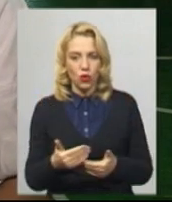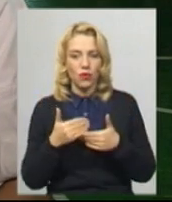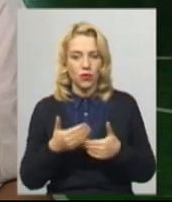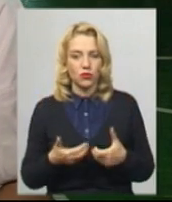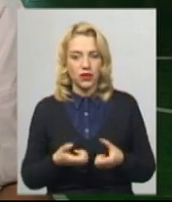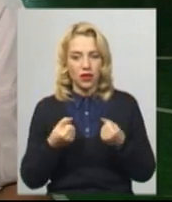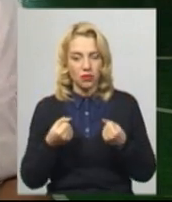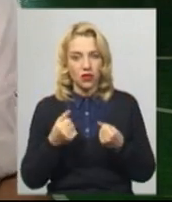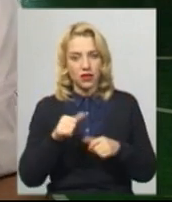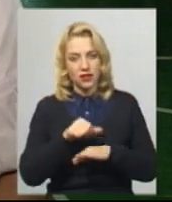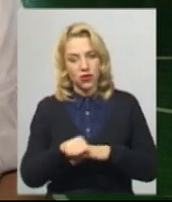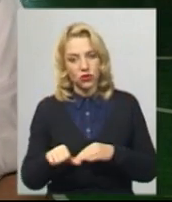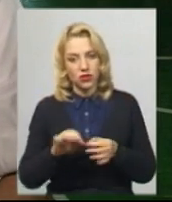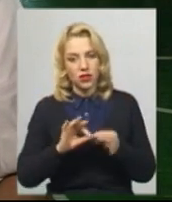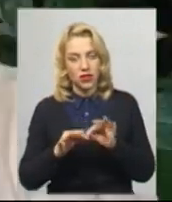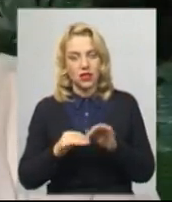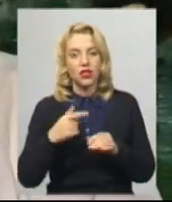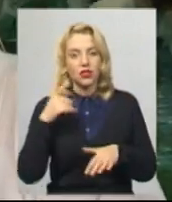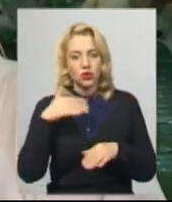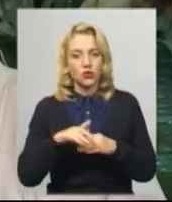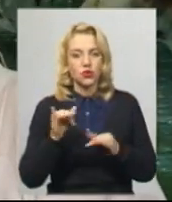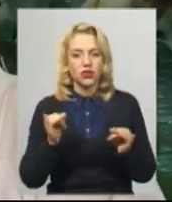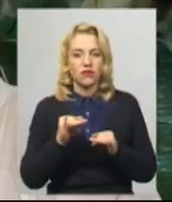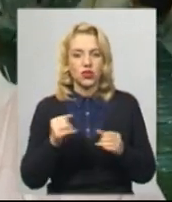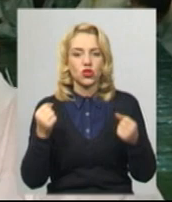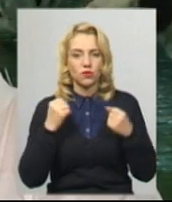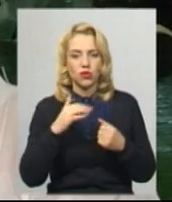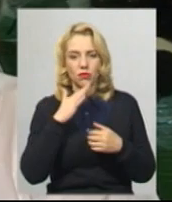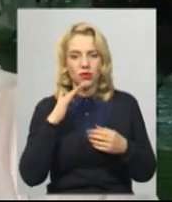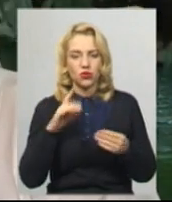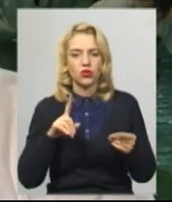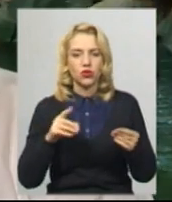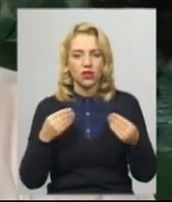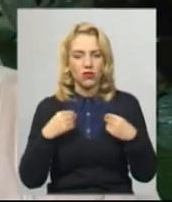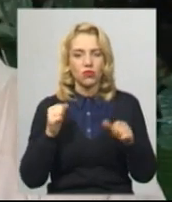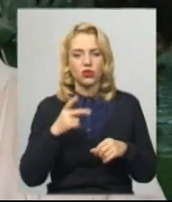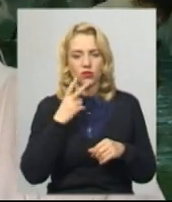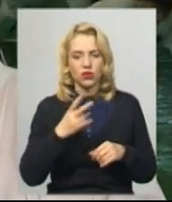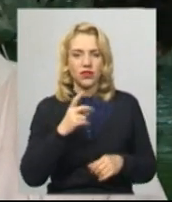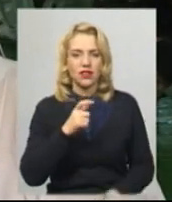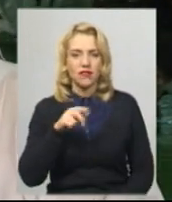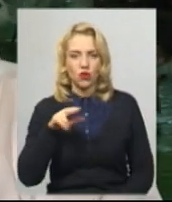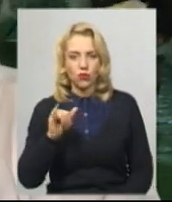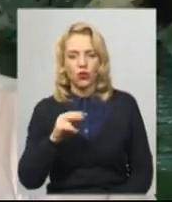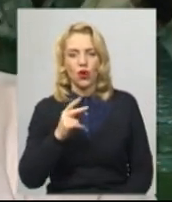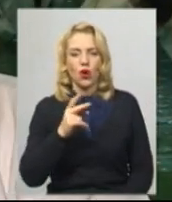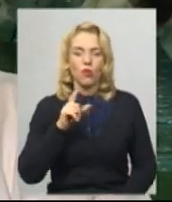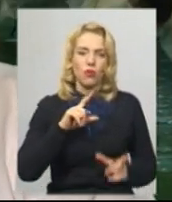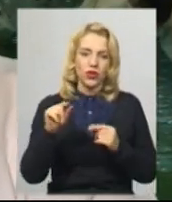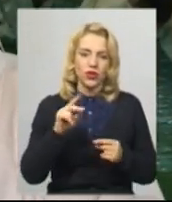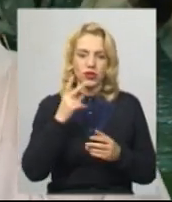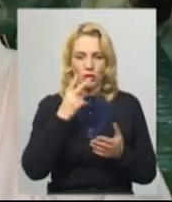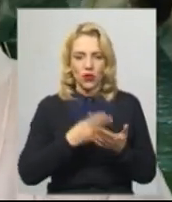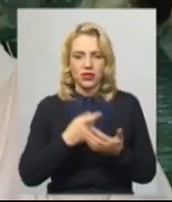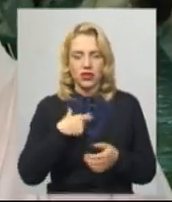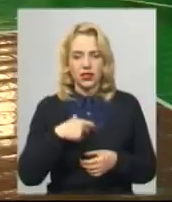складніше. Зрозуміло, що цікавіше. Спорт дуже мені багато чого дав, можна подивитися Європу, поїздити, показати себе і